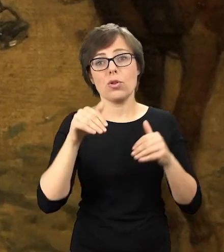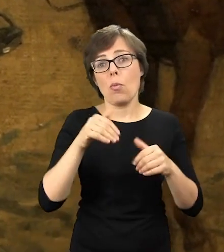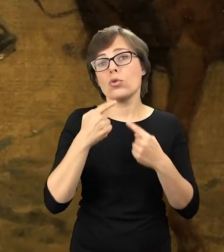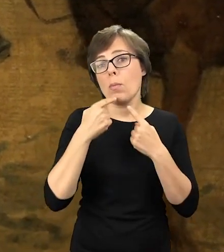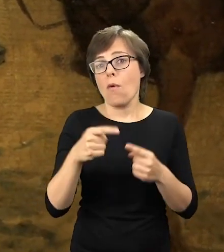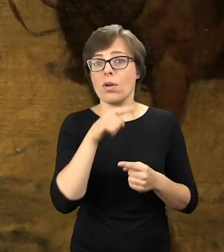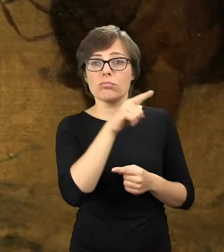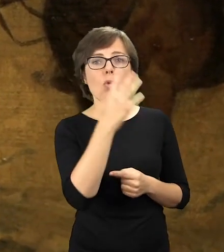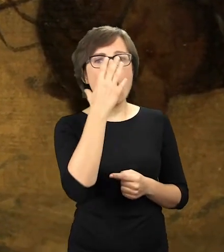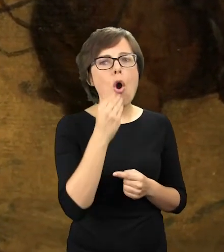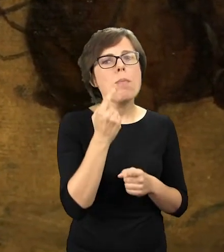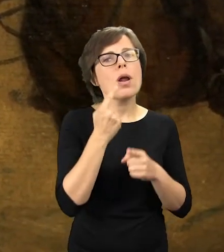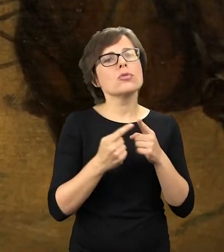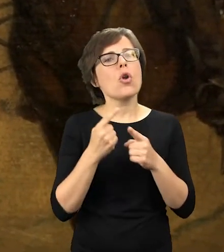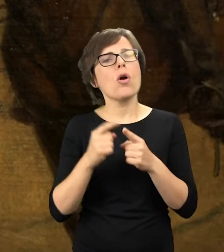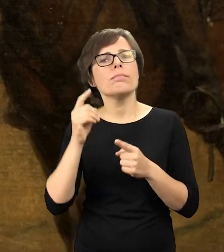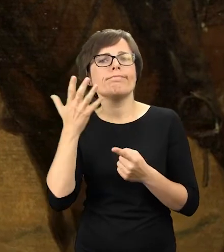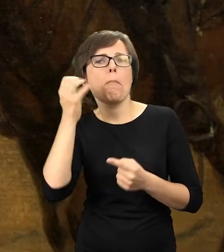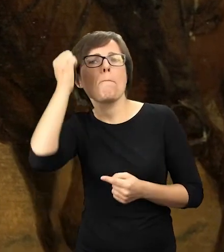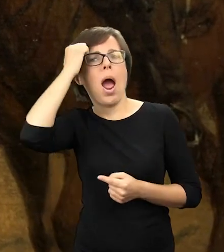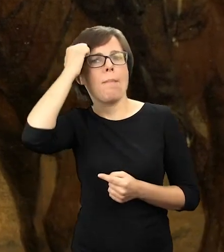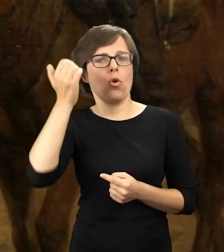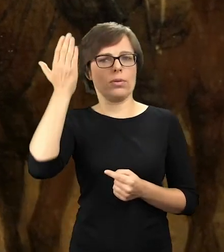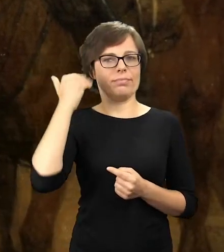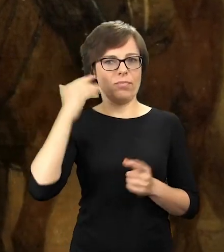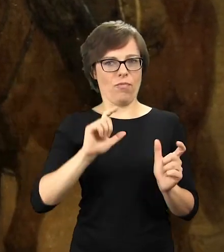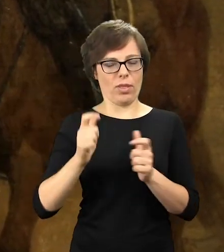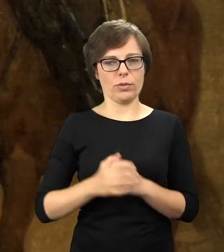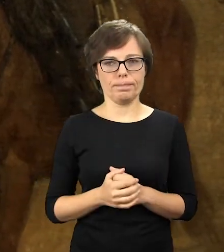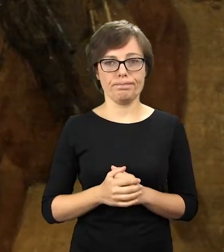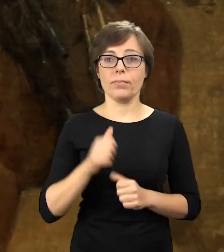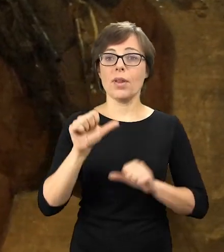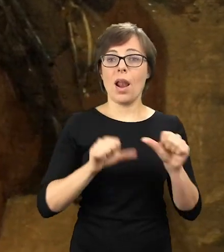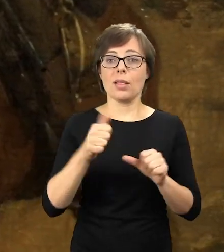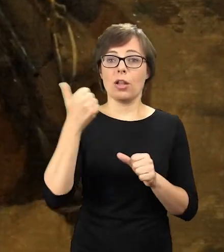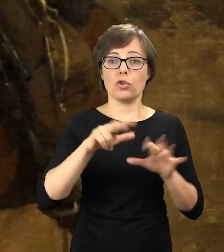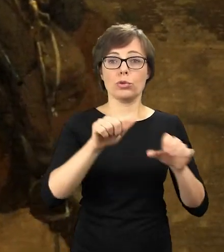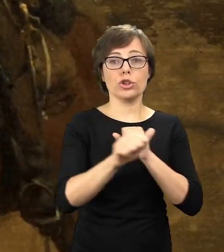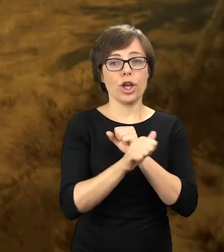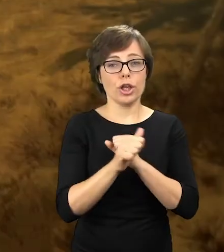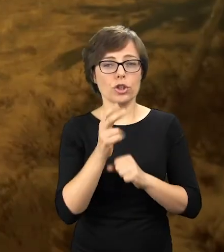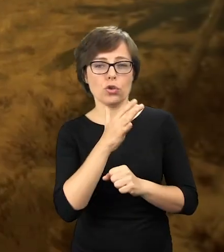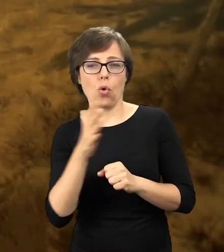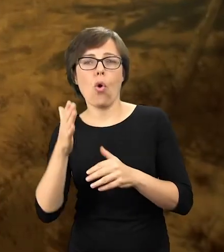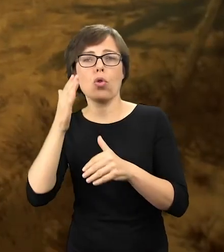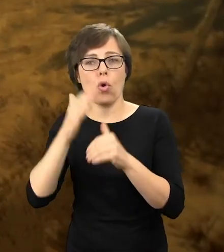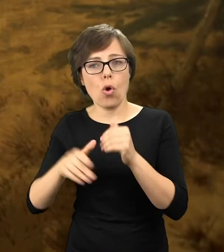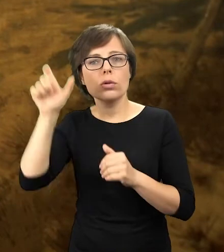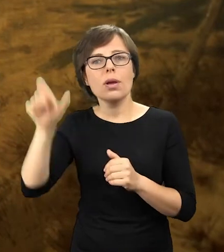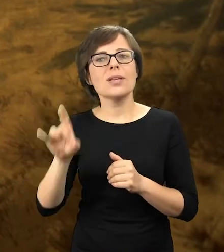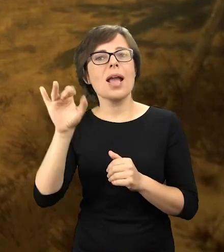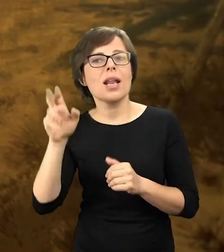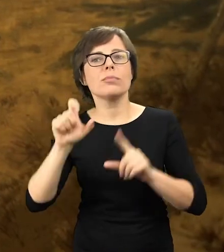swoistą pamiątkę tych wydarzeń. Już pod koniec lat 60. Gierymski rozpoczyna cały